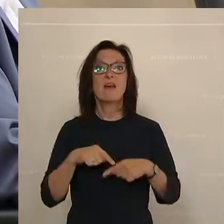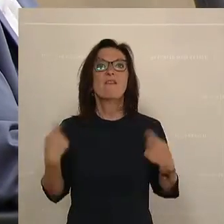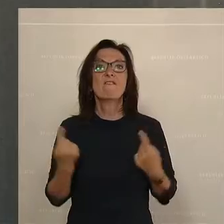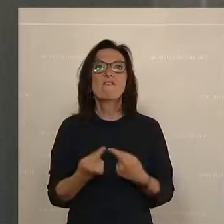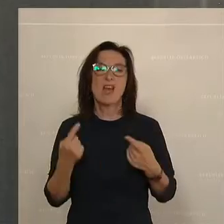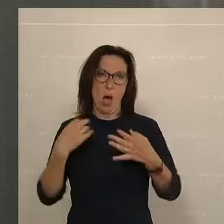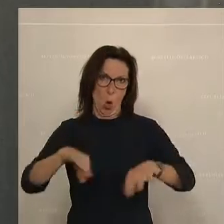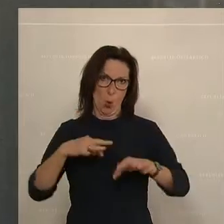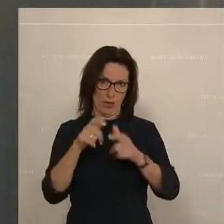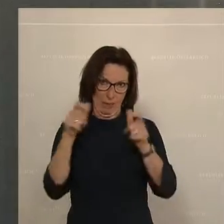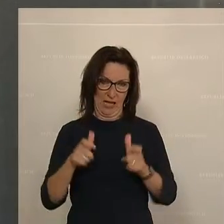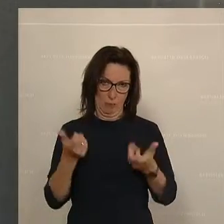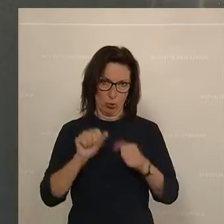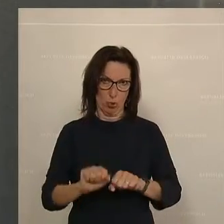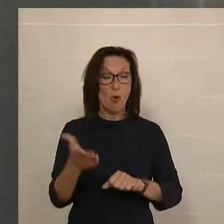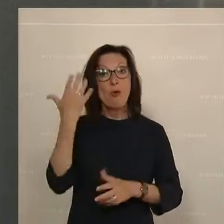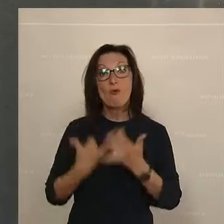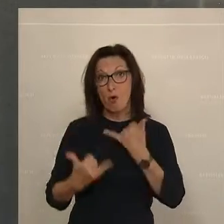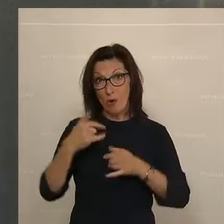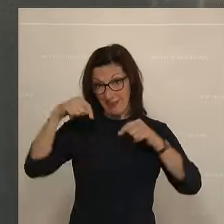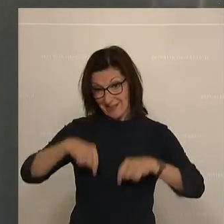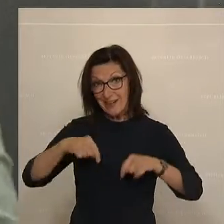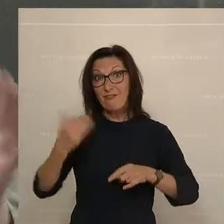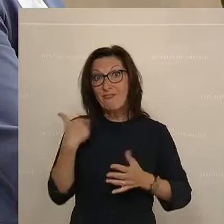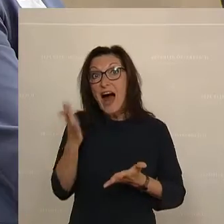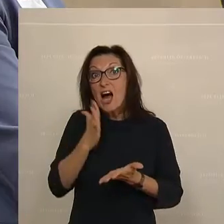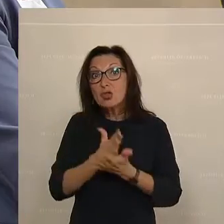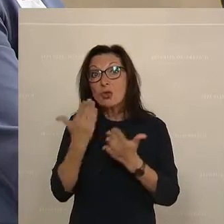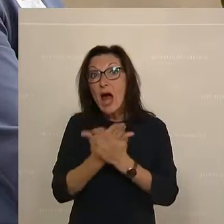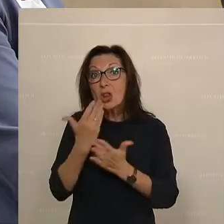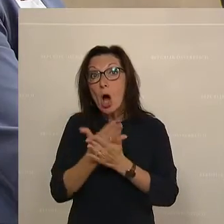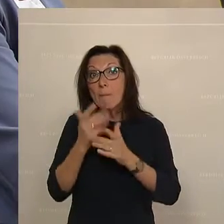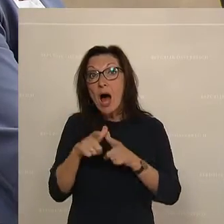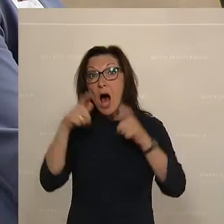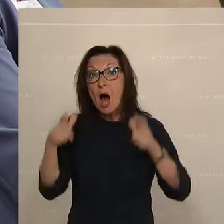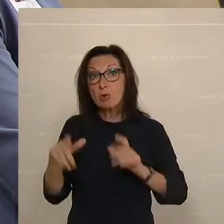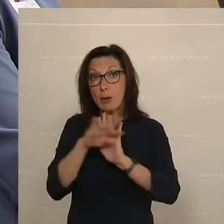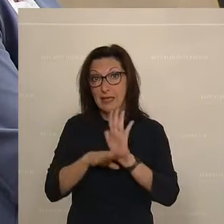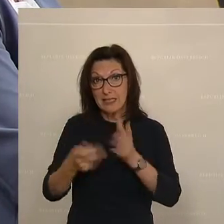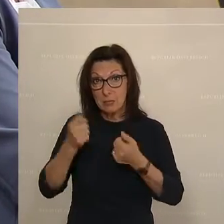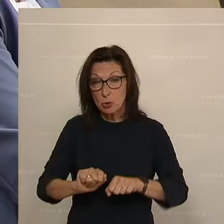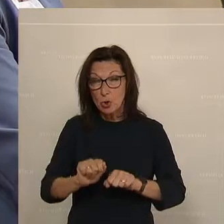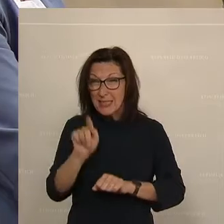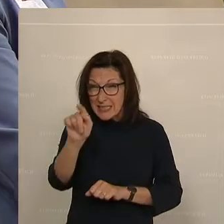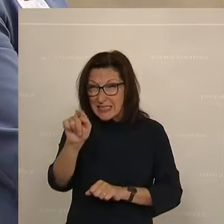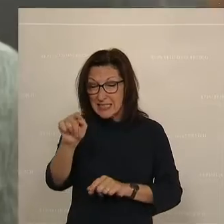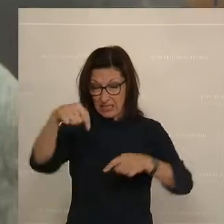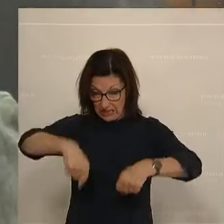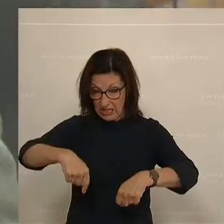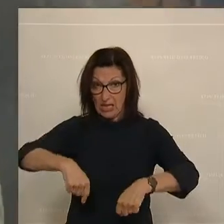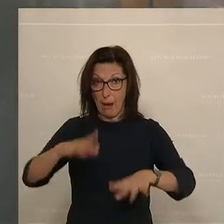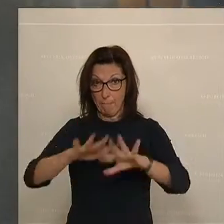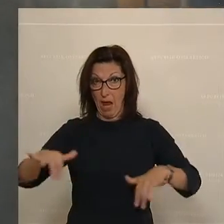beschlossen. Letztes Jahr haben wir in diesem Haus bereits das Erneuerbare-Ausbau-Gesetz beschlossen. Sie haben in diesem Haus